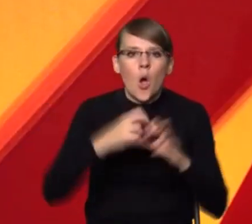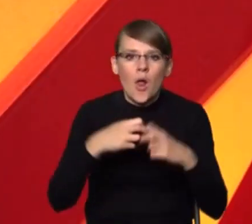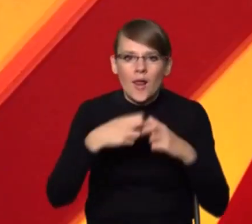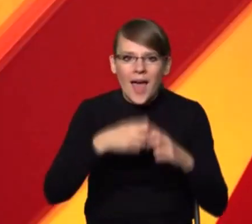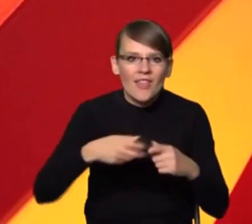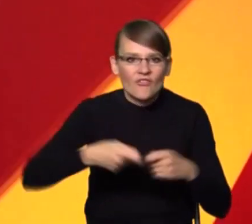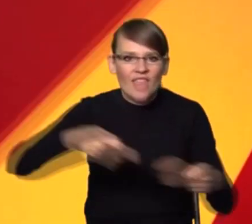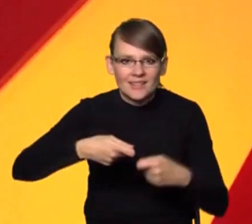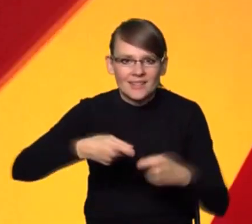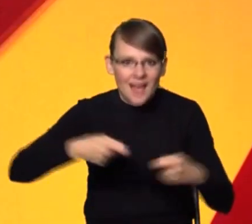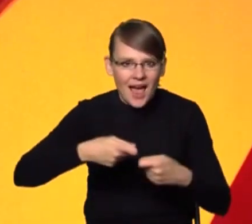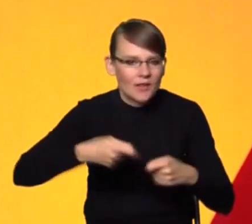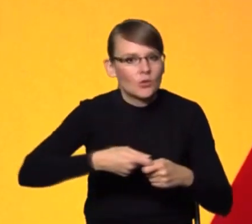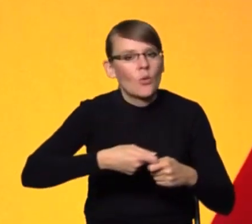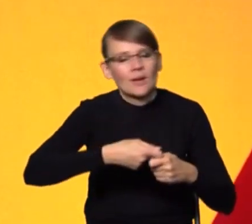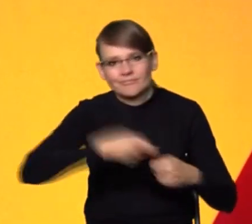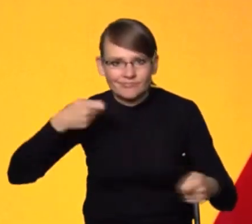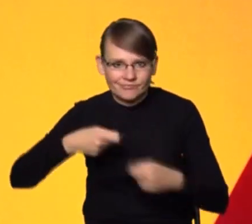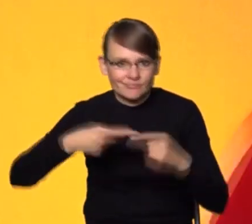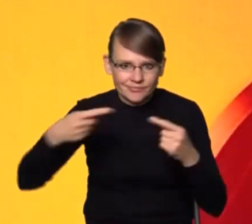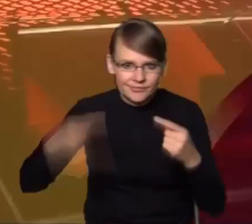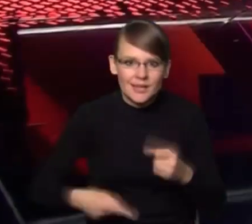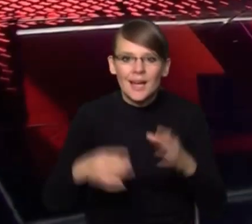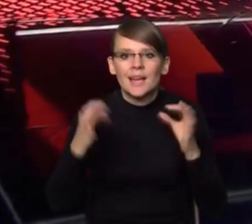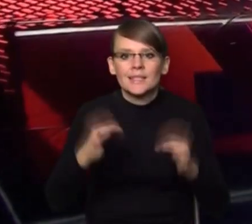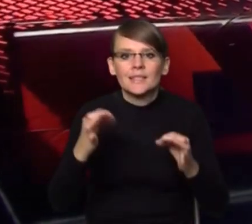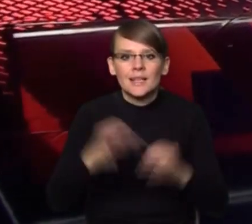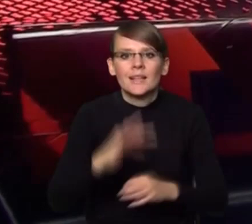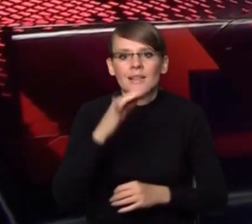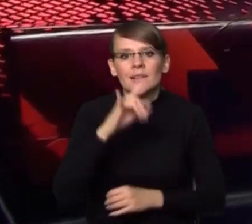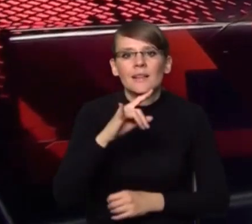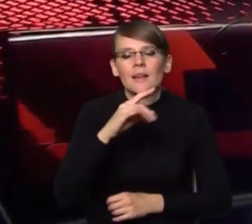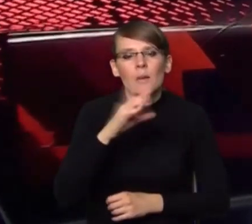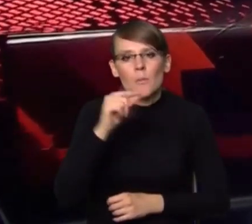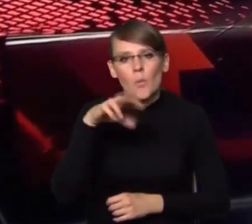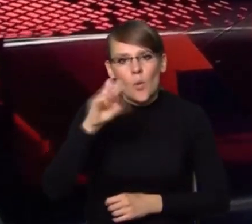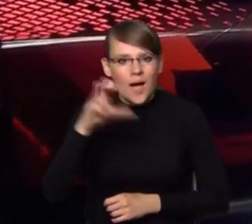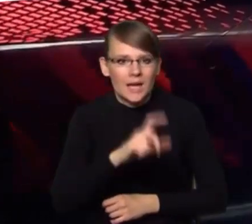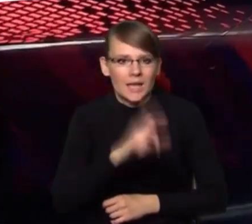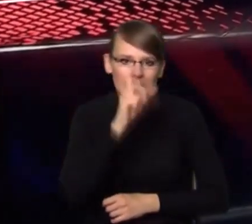no a dzisiaj wyrazy wsparcia okazał mu Tymoteusz Puchacz, zobaczmy.